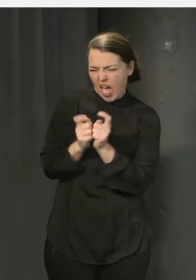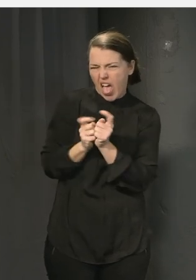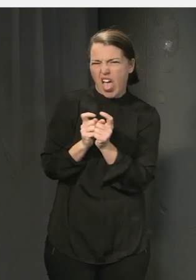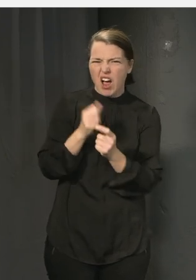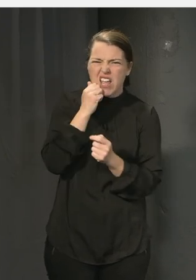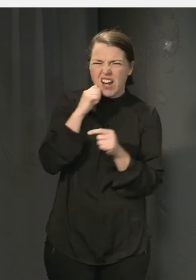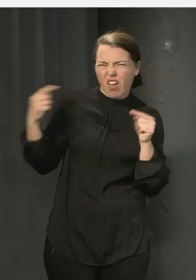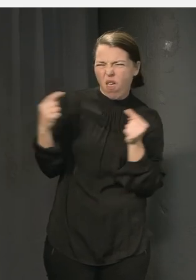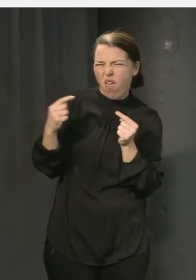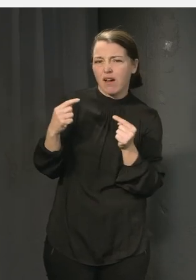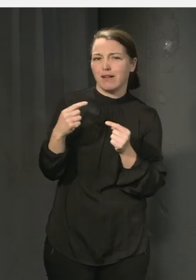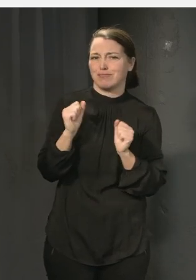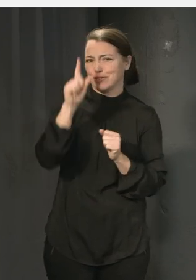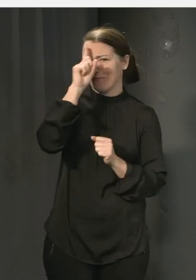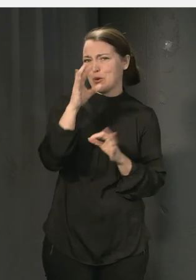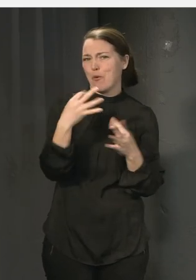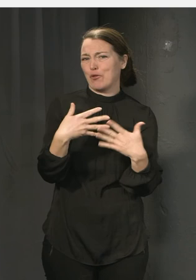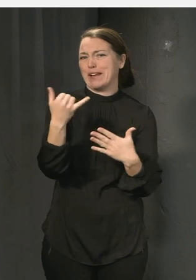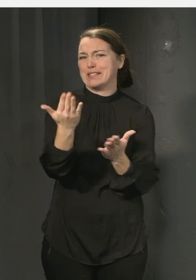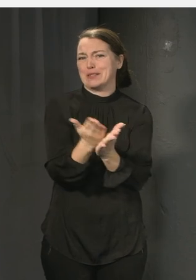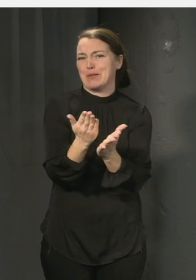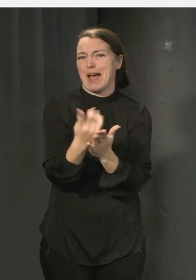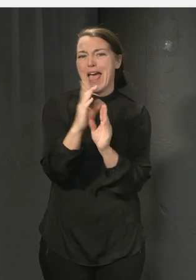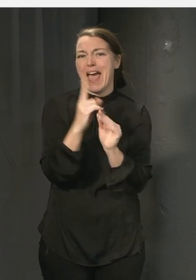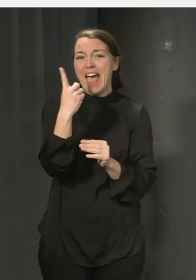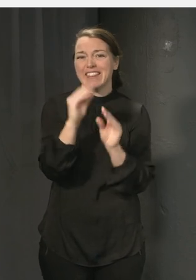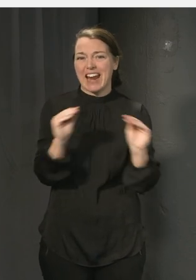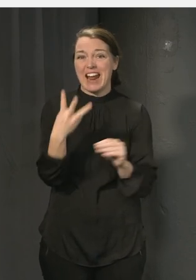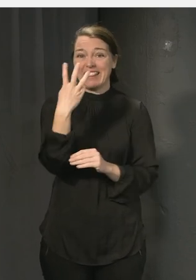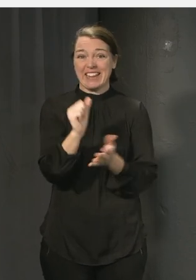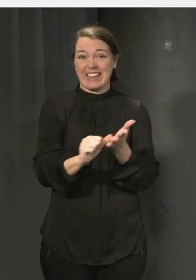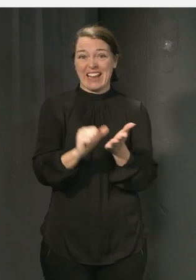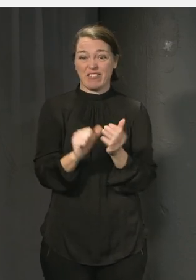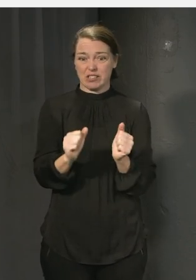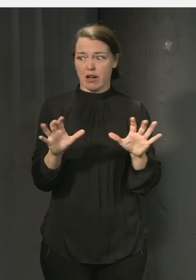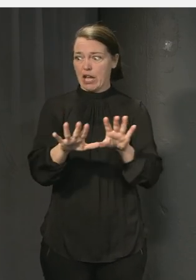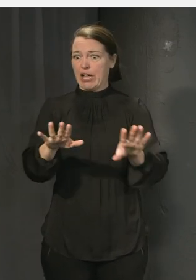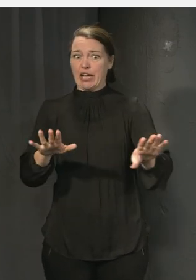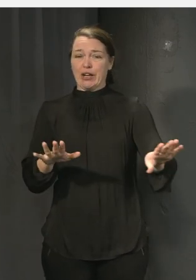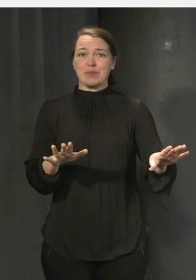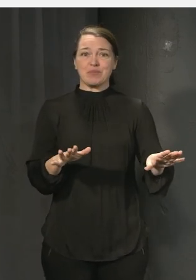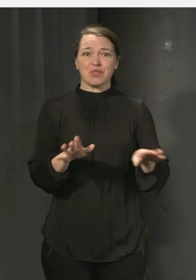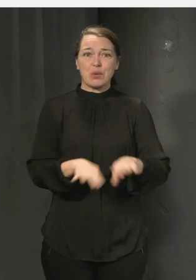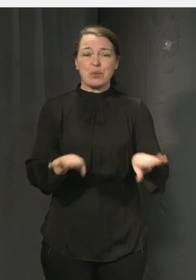så att en liten förståelse för hur det kan vara i ett klassrum då med 30 elever det börjar ju lärarna